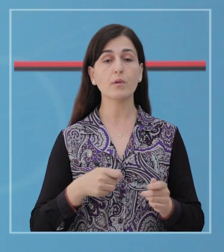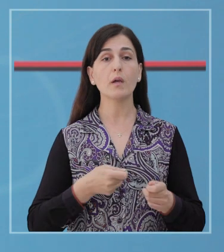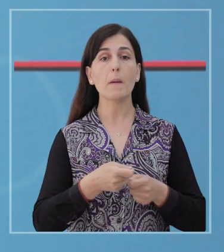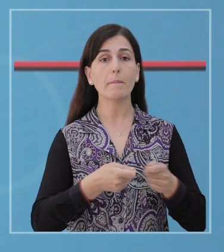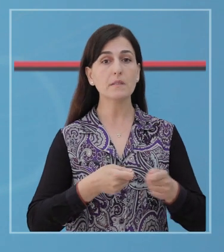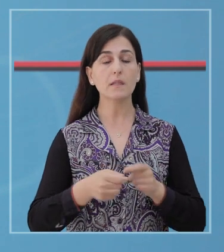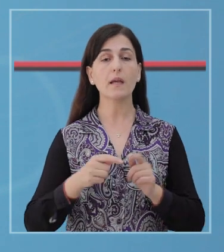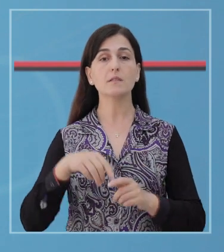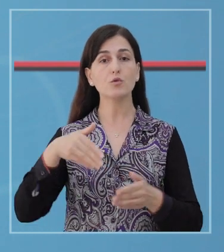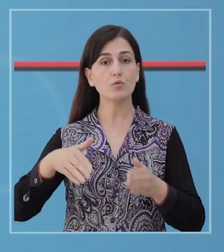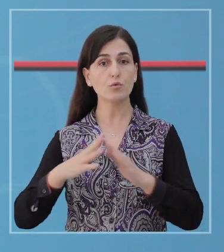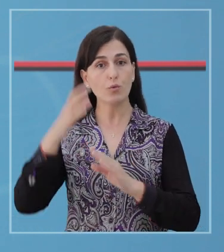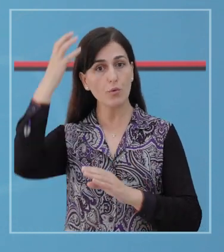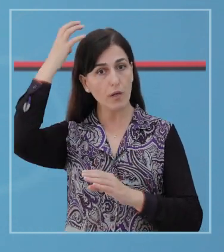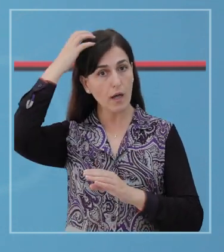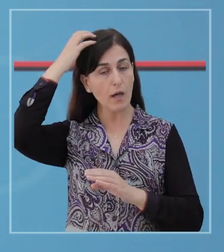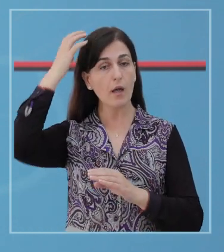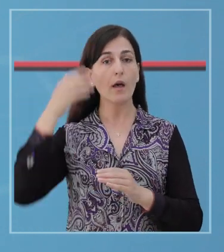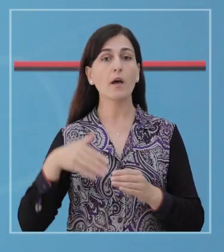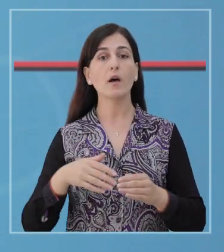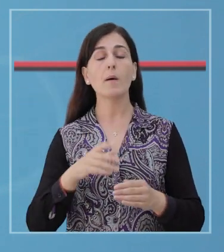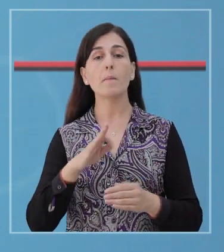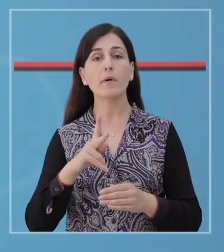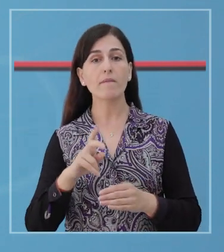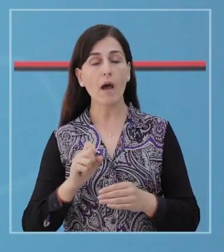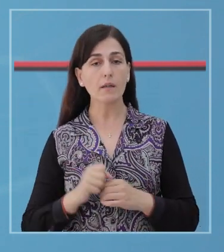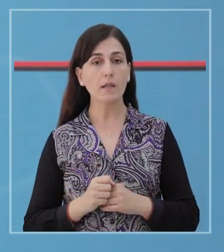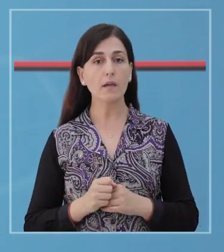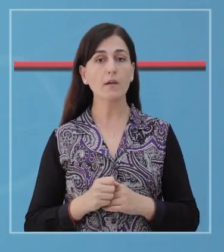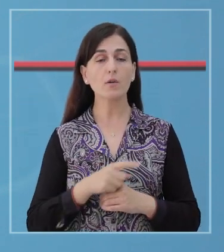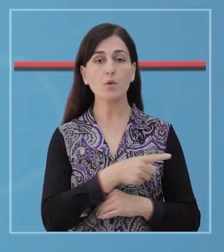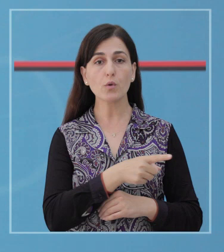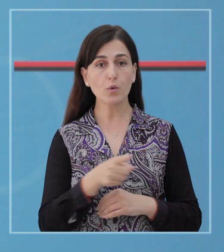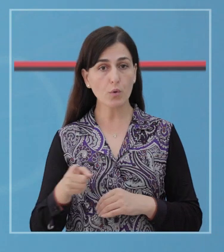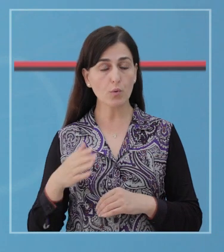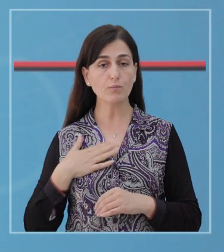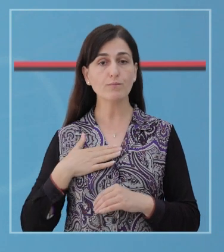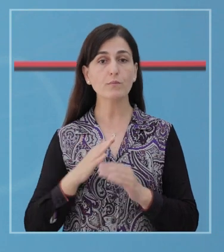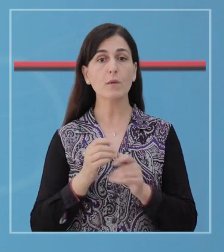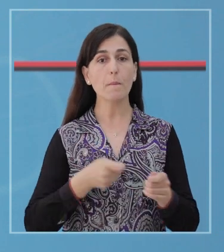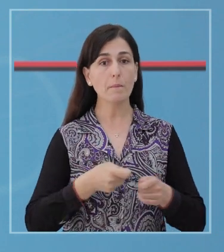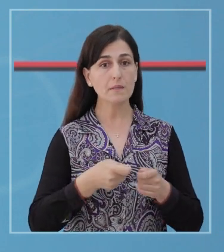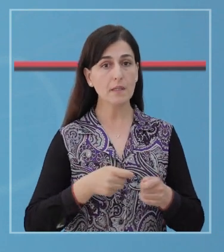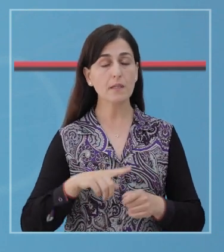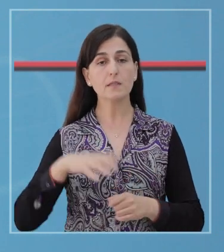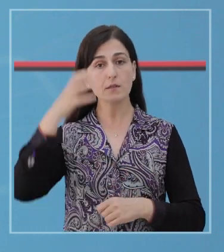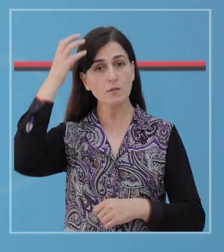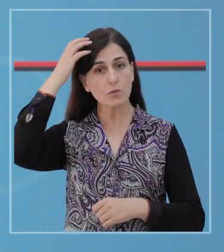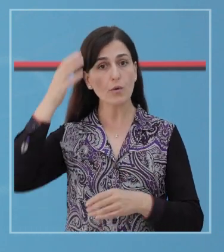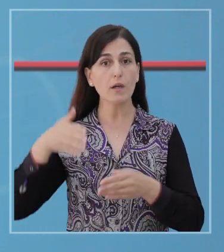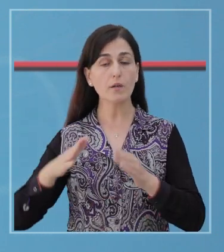ndërmarje, subjekte trektare, apo institucionet të ndryshme publike dhe private, ju rekomandojmë bizneseve,